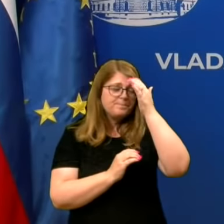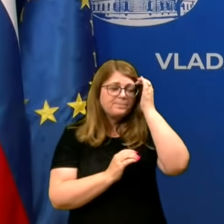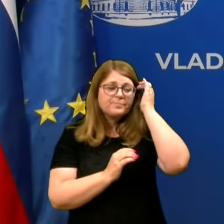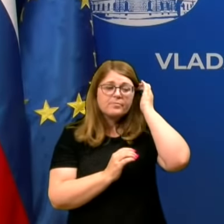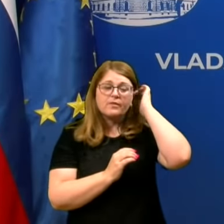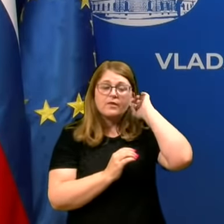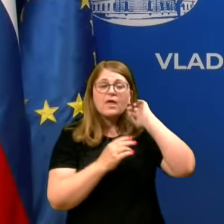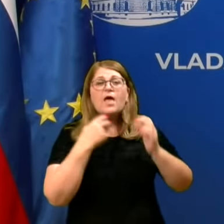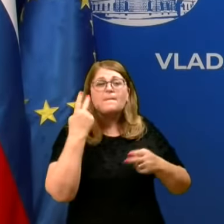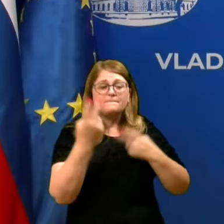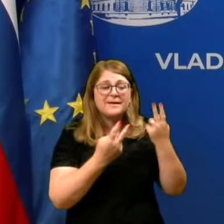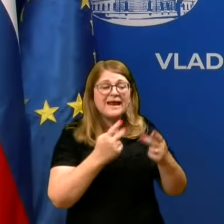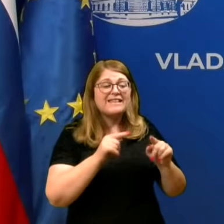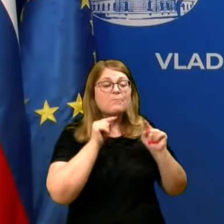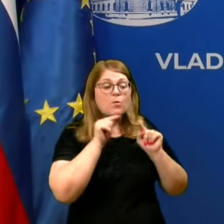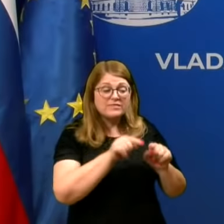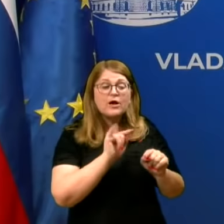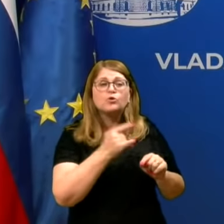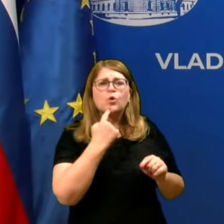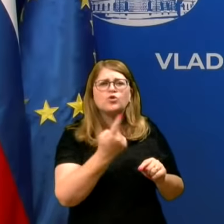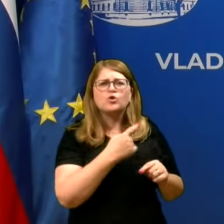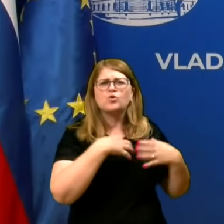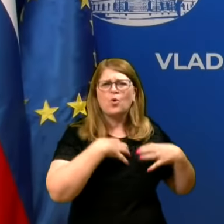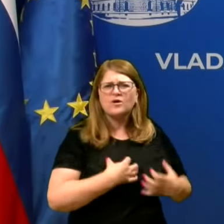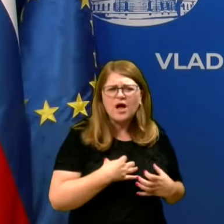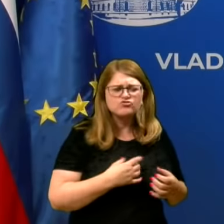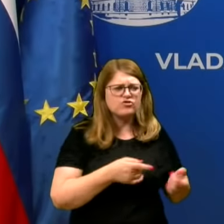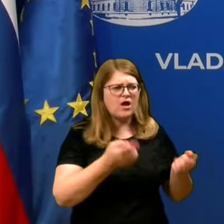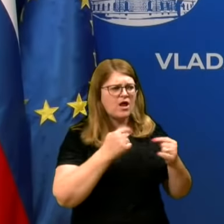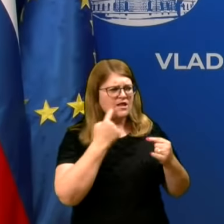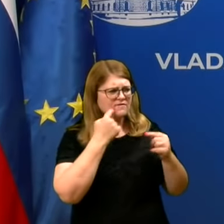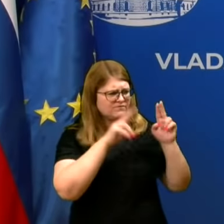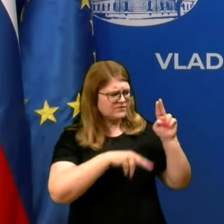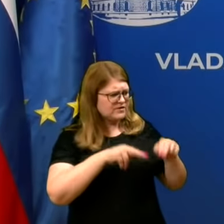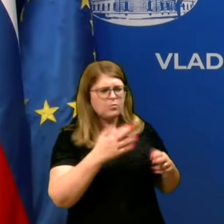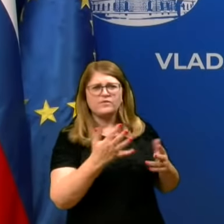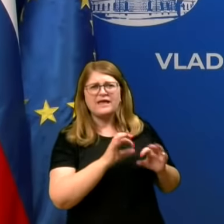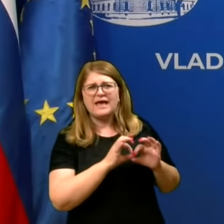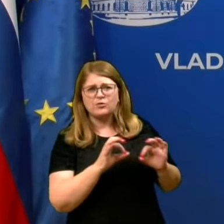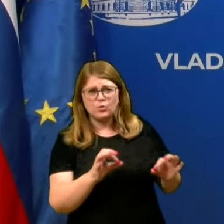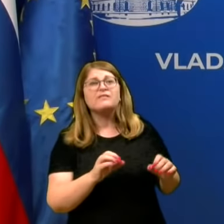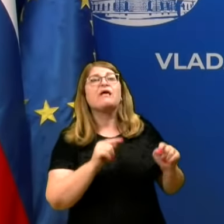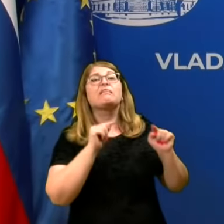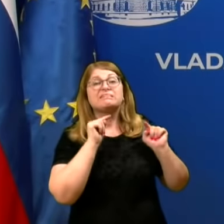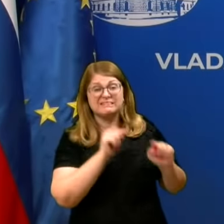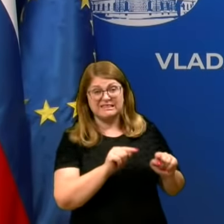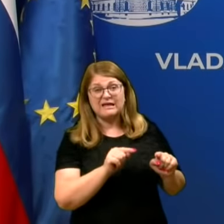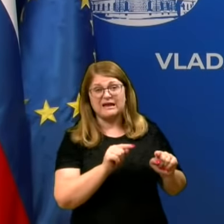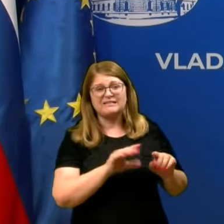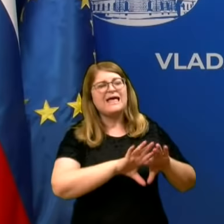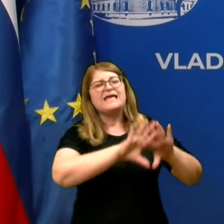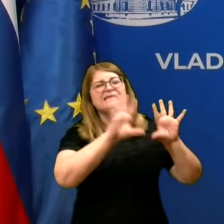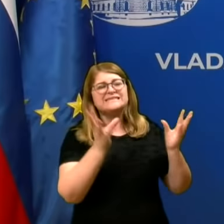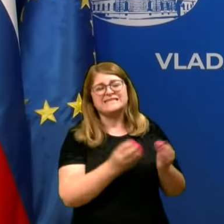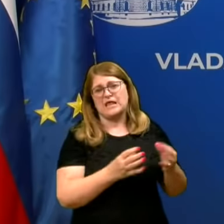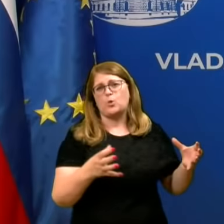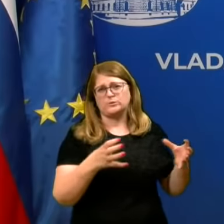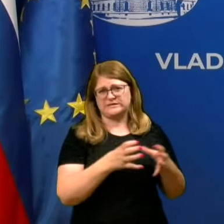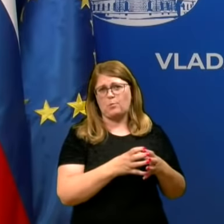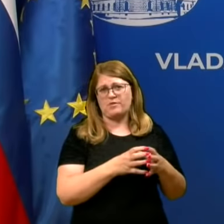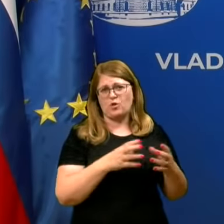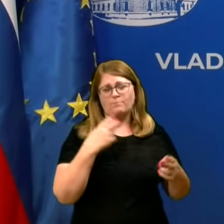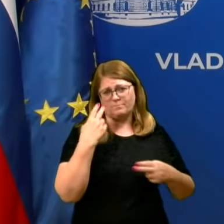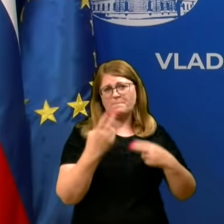takrat, tarčno testiramo, ko se nekaj dogaja, ko ugotavljamo in potem, če imamo v pozitivne primere, seveda še v celo skupine, cel klaster, je okoli njih.